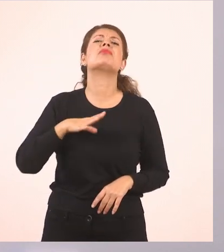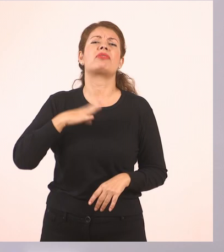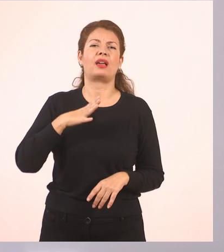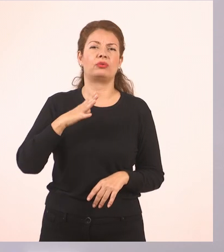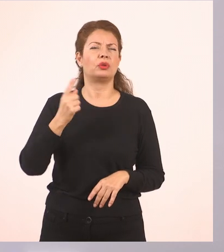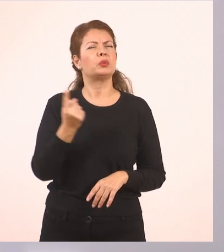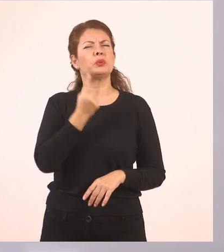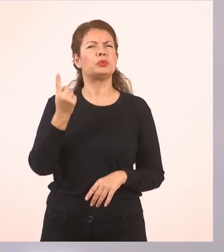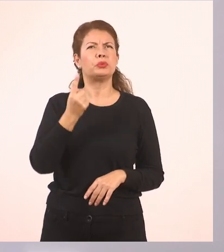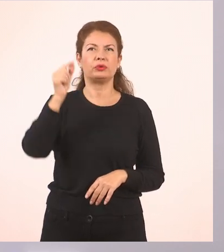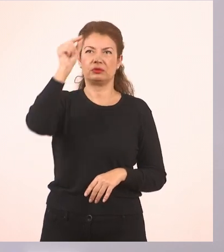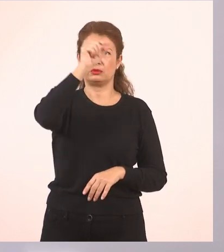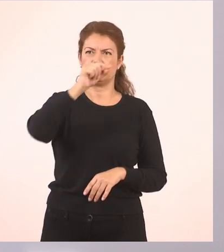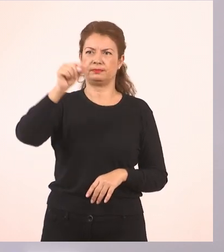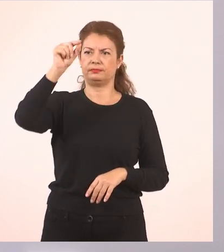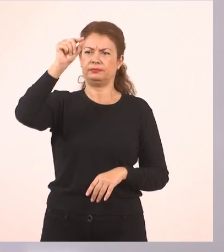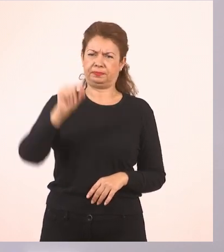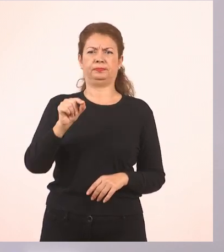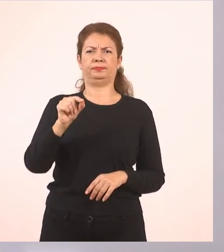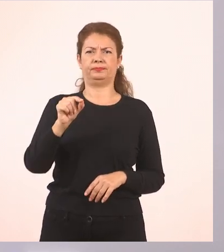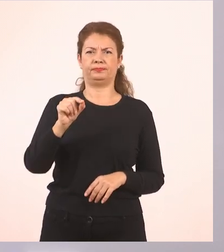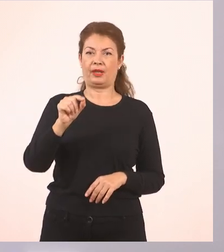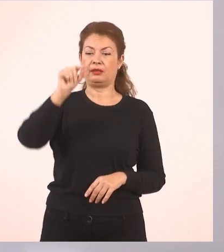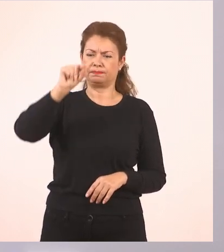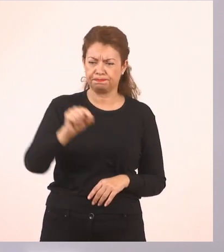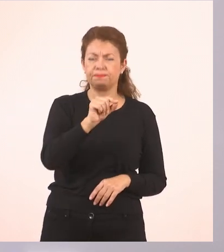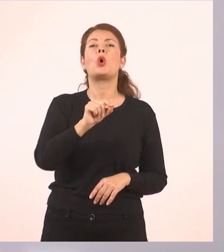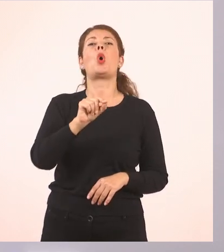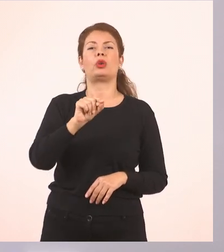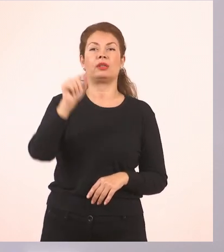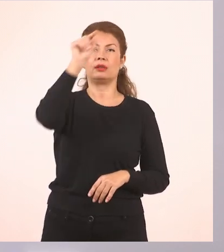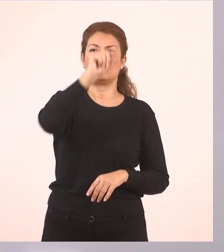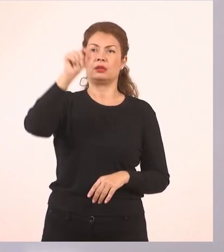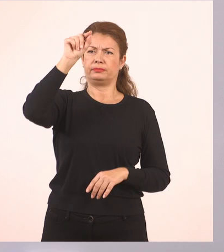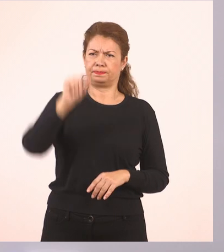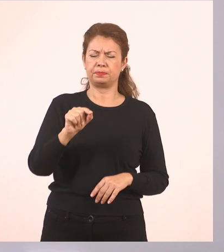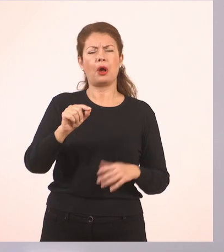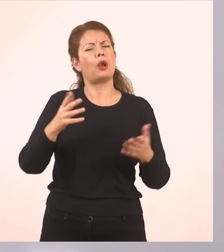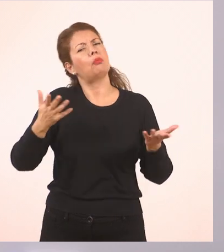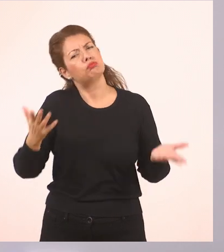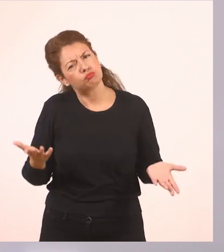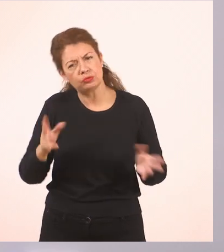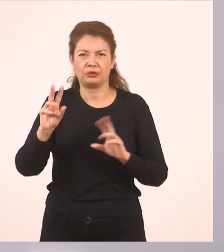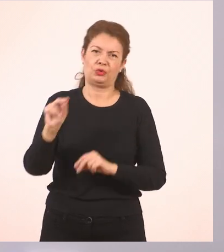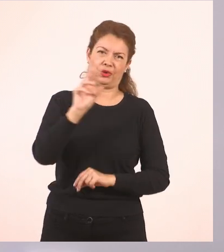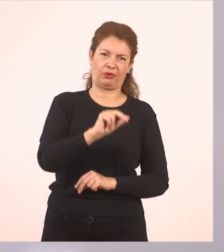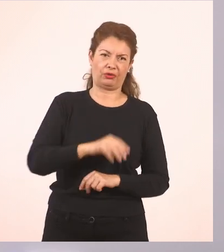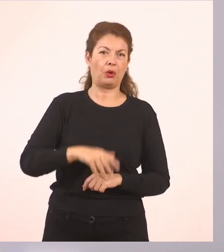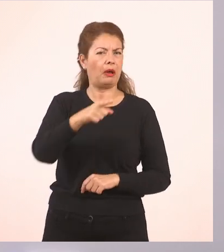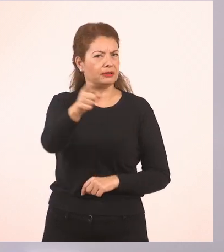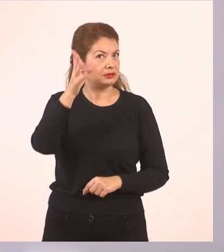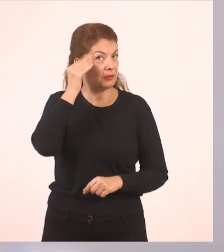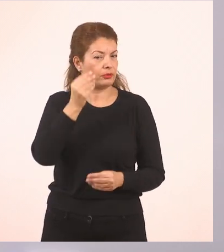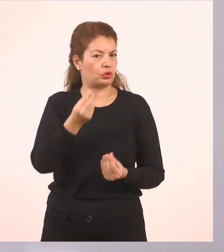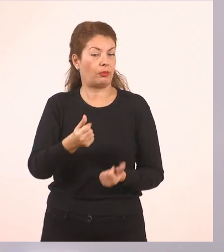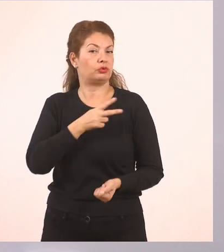πιο... όχι τόσο καμπυλωτή με γονίτσες, αλλά αυτό και πάλι είναι θέμα επιλογής. Μάθε να το γράφεις έτσι